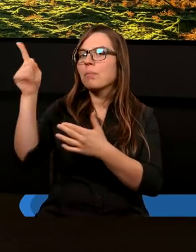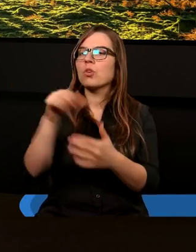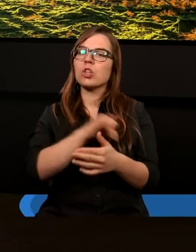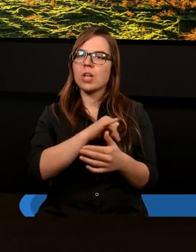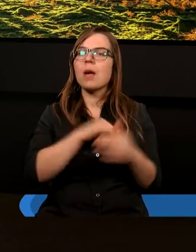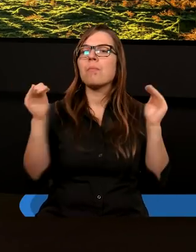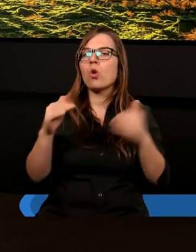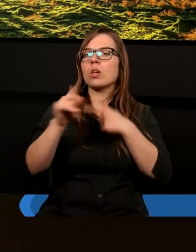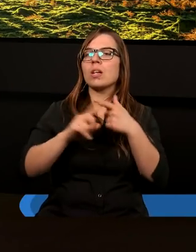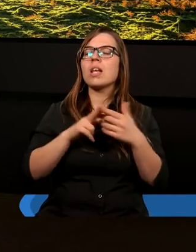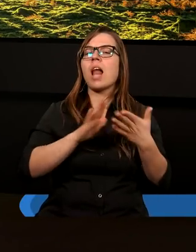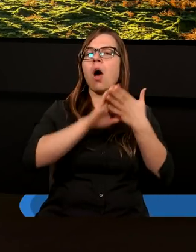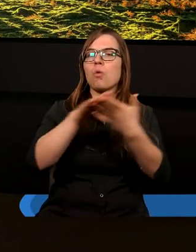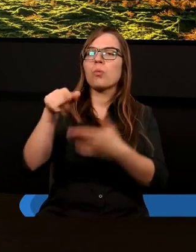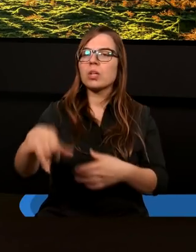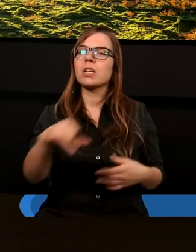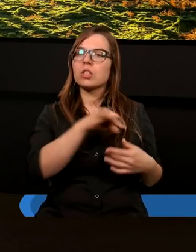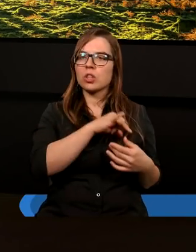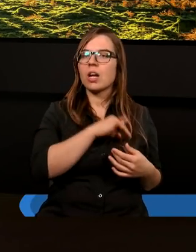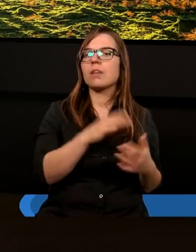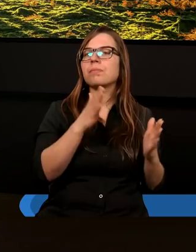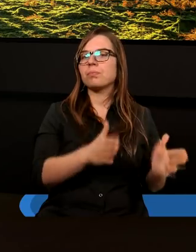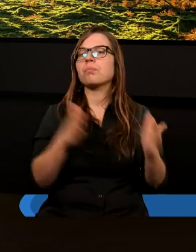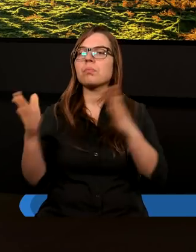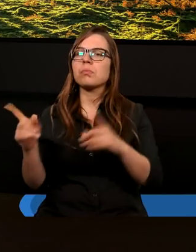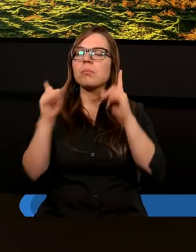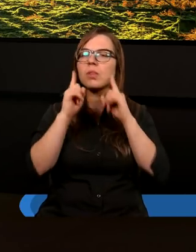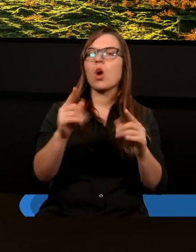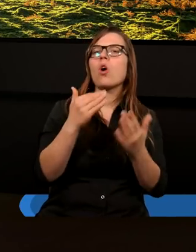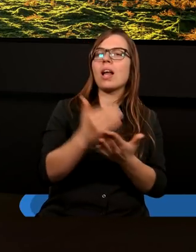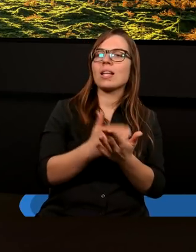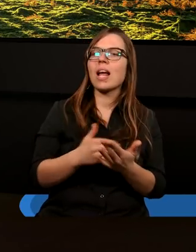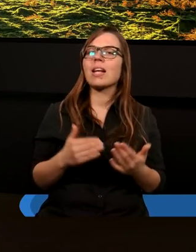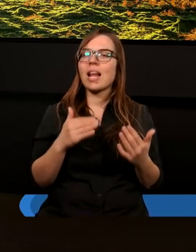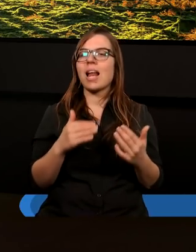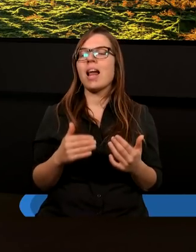możemy liczyć na odpuszczenie tych grzechów. No i kolejna prawda, kolejna zasada